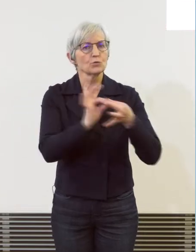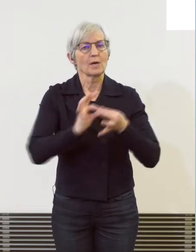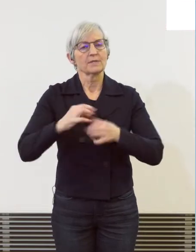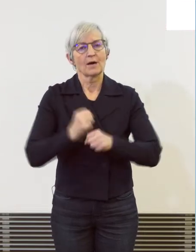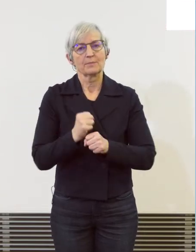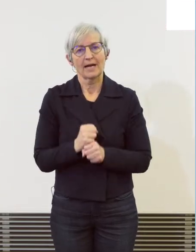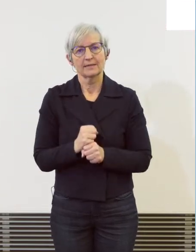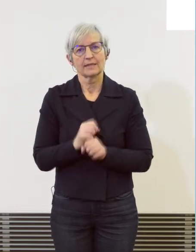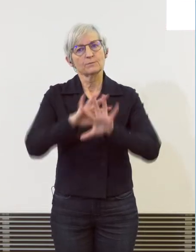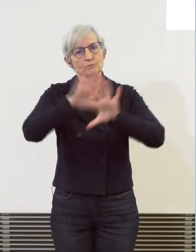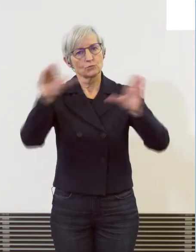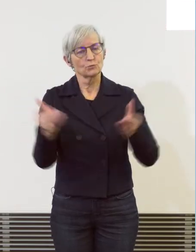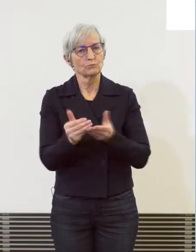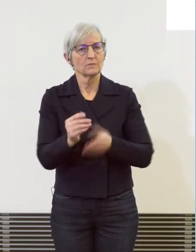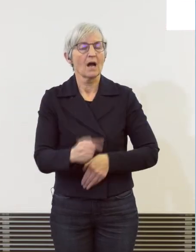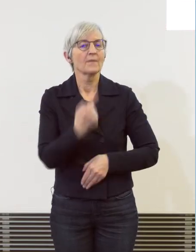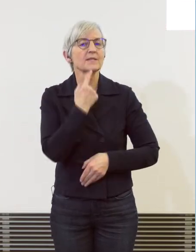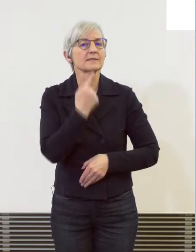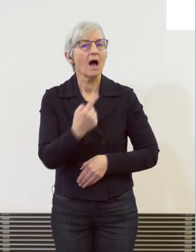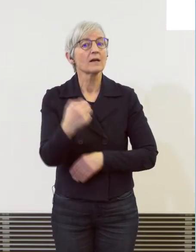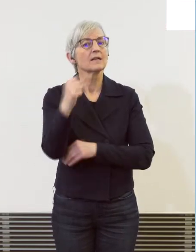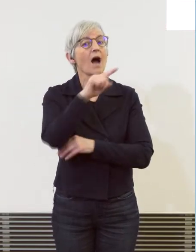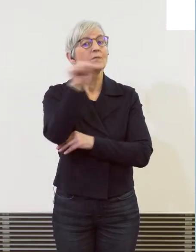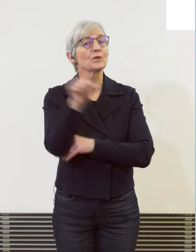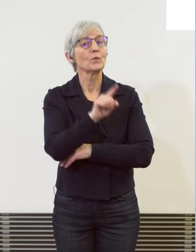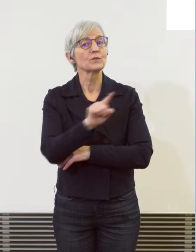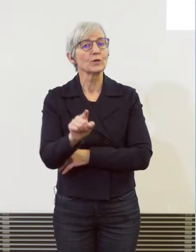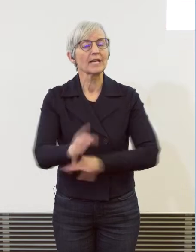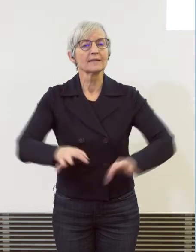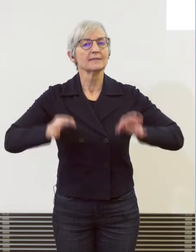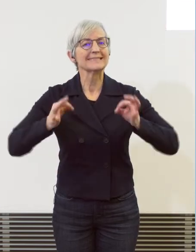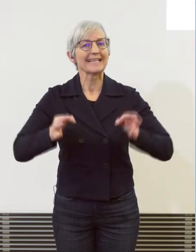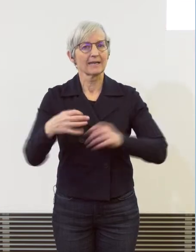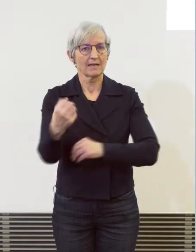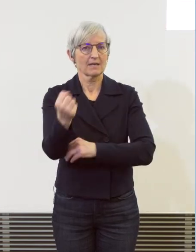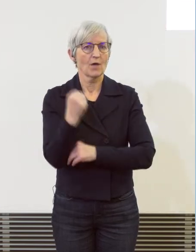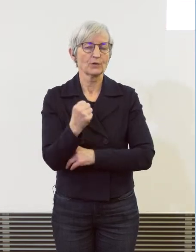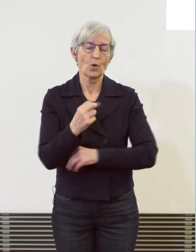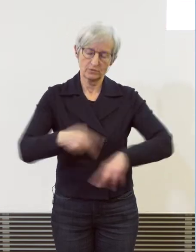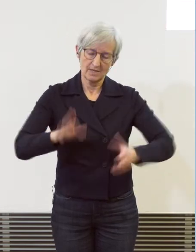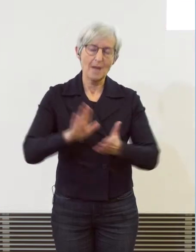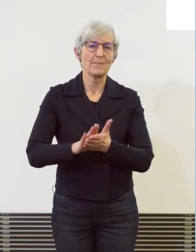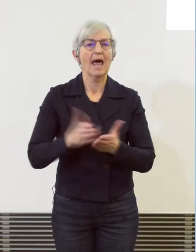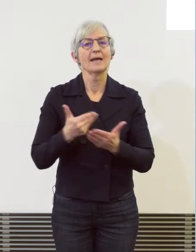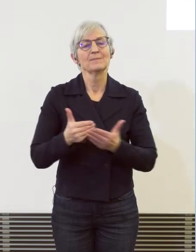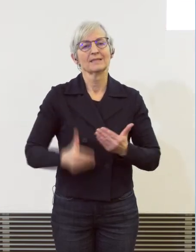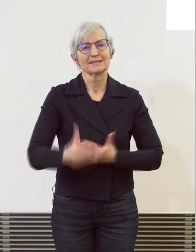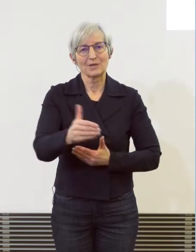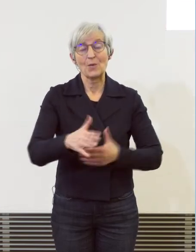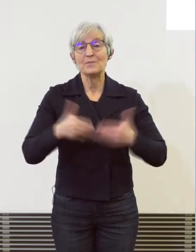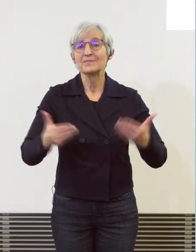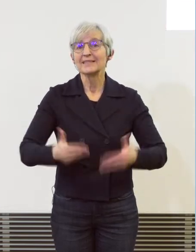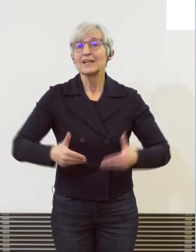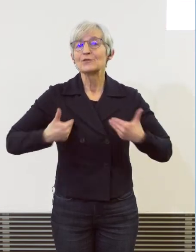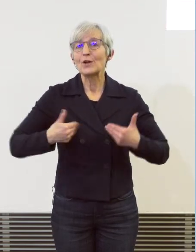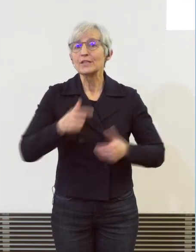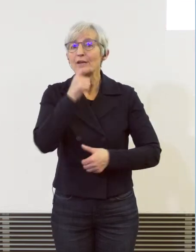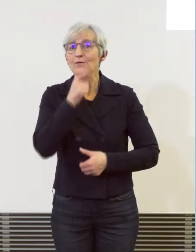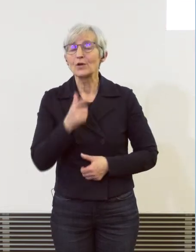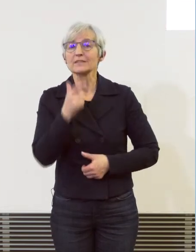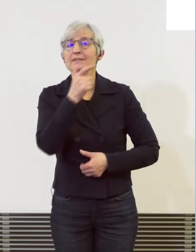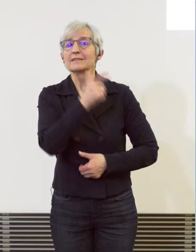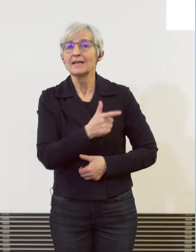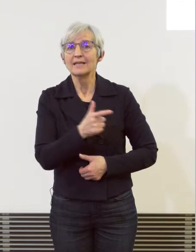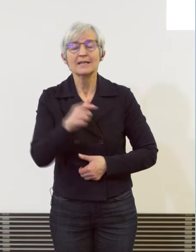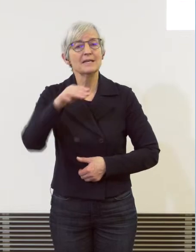Kanton Zürich ein sicheres Kanton. Das soll er auch bleiben. Und ich freue mich jetzt, das Wort weiterzugeben. Major oder Majorin,